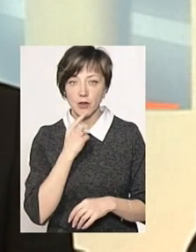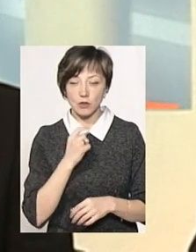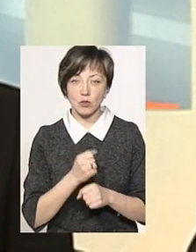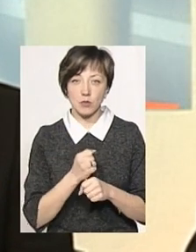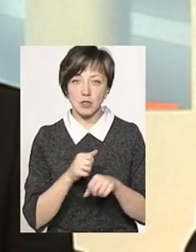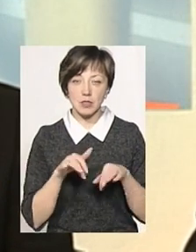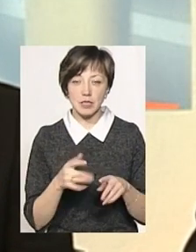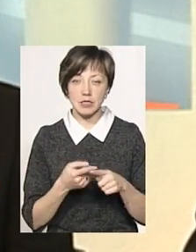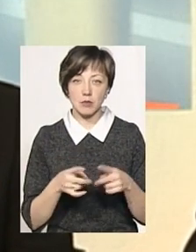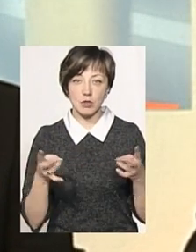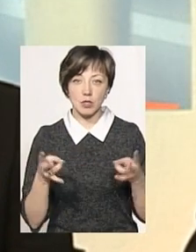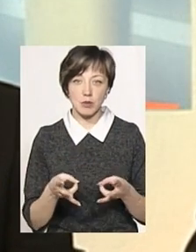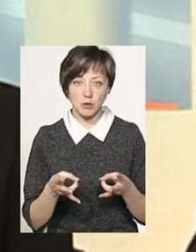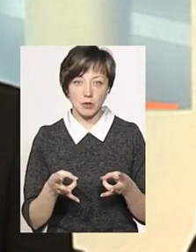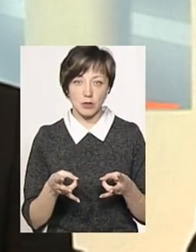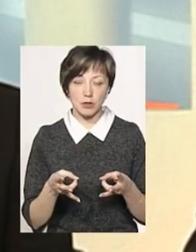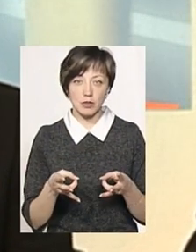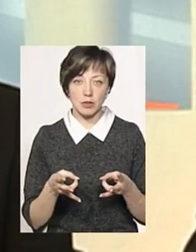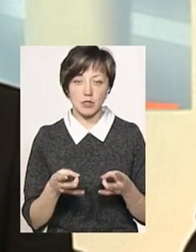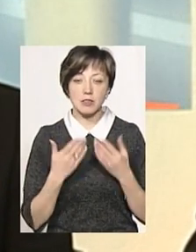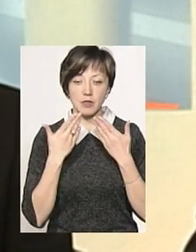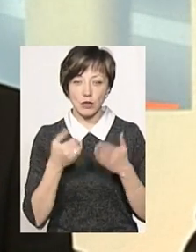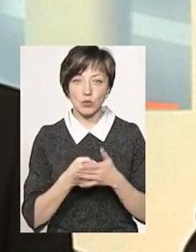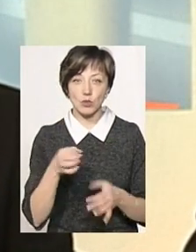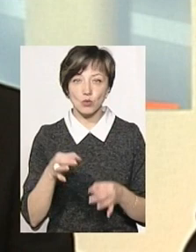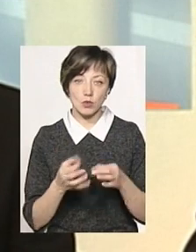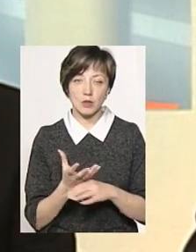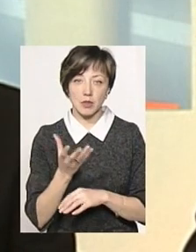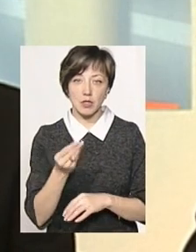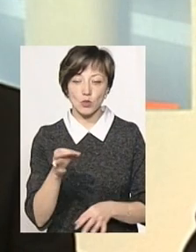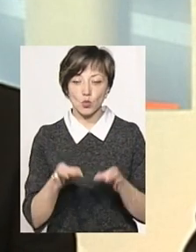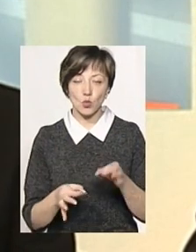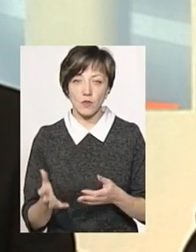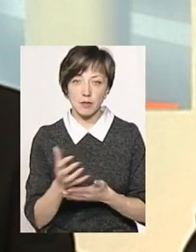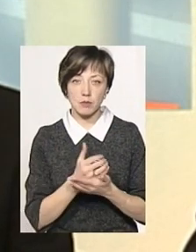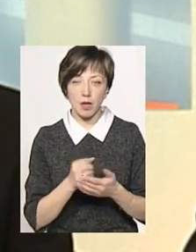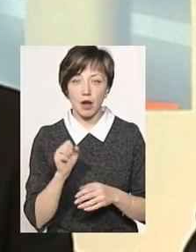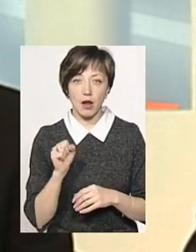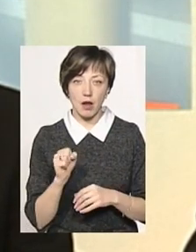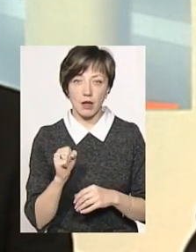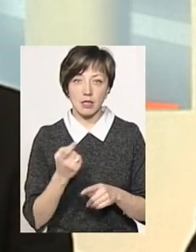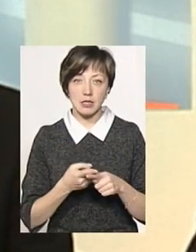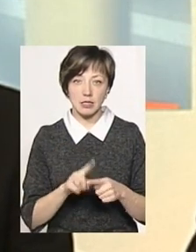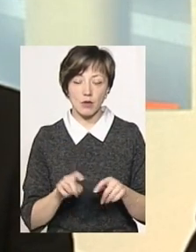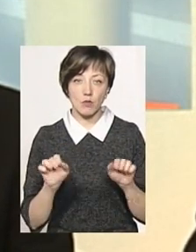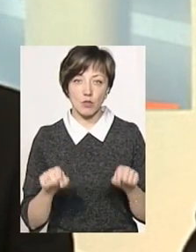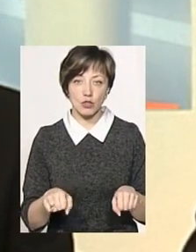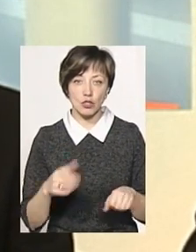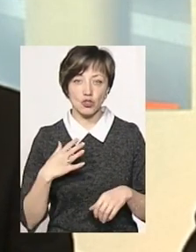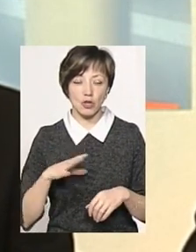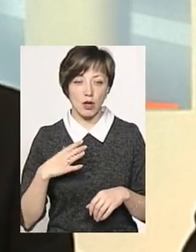якщо звертатися до суду, потрібно заплатити судовий збір. А це можна